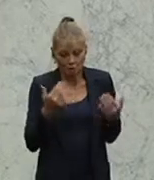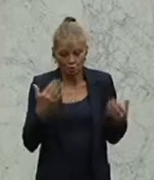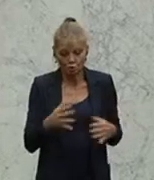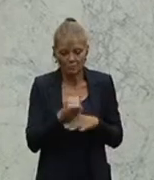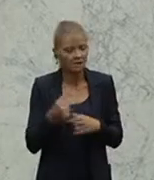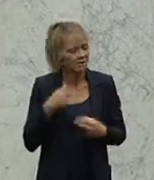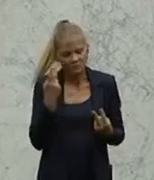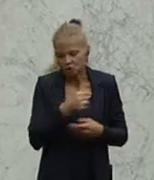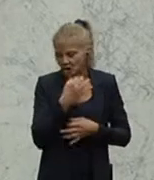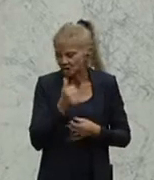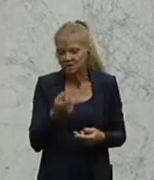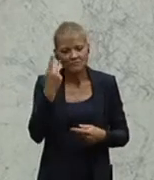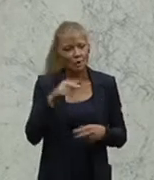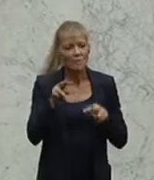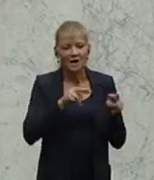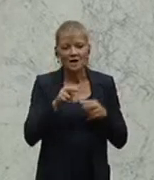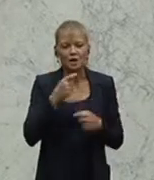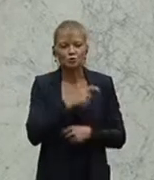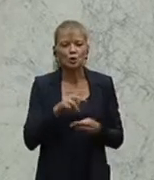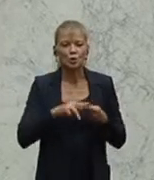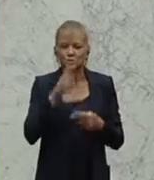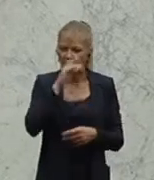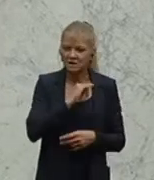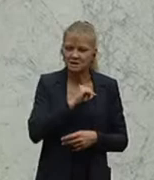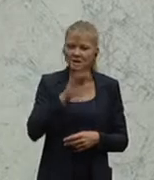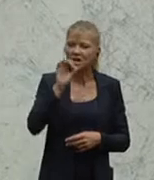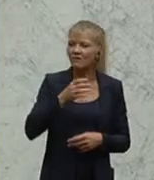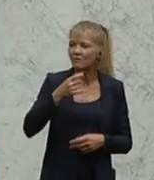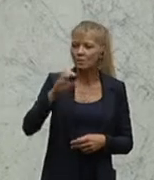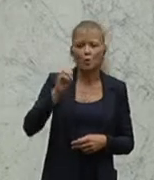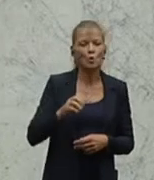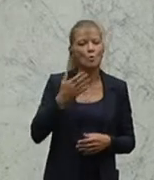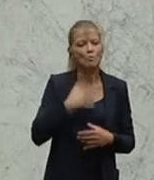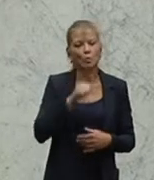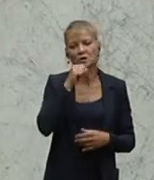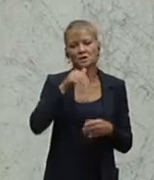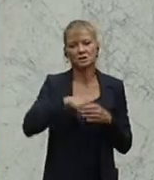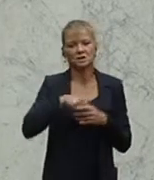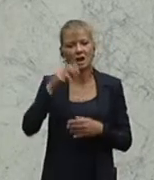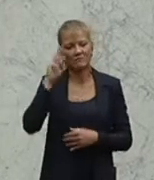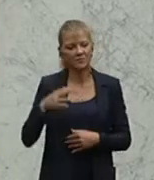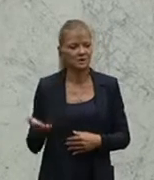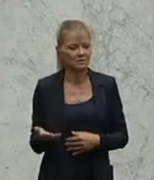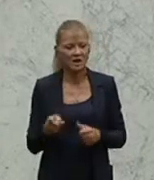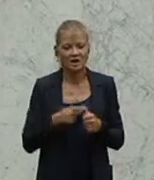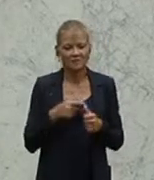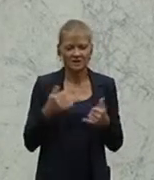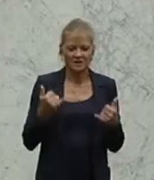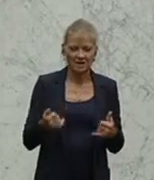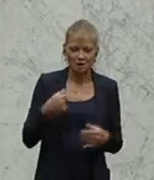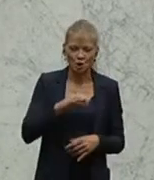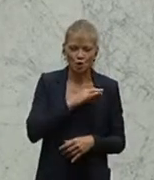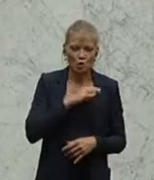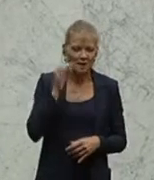Regierungsparteien und interessanterweise auch die FPÖ in Wien nicht wollen. Wenn ich jetzt der Kollegin Belakowitsch